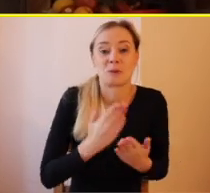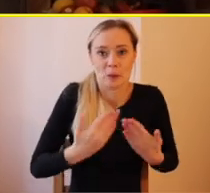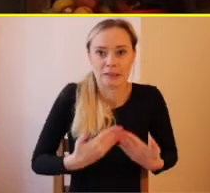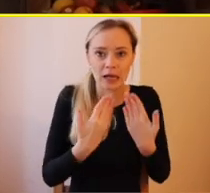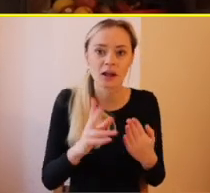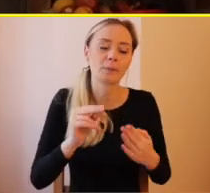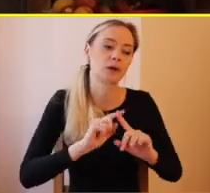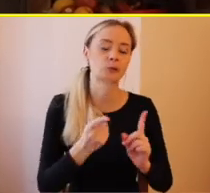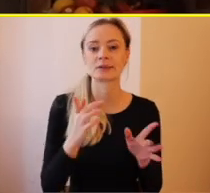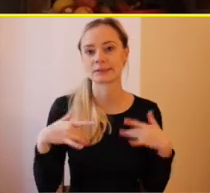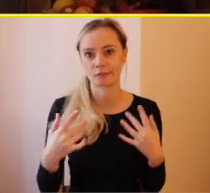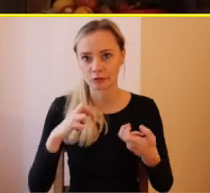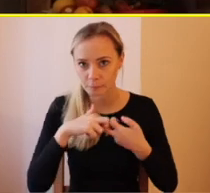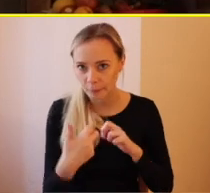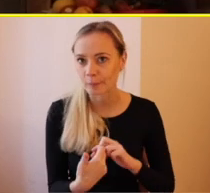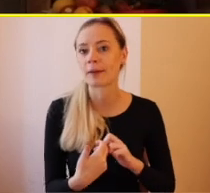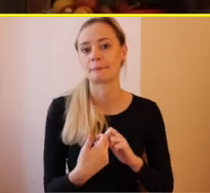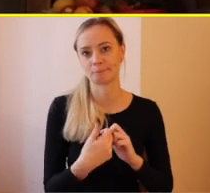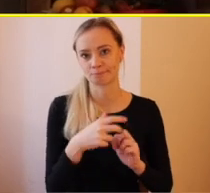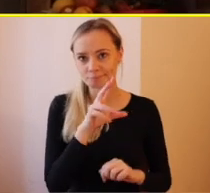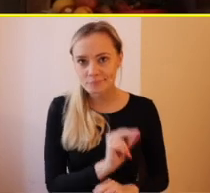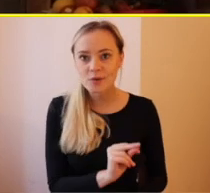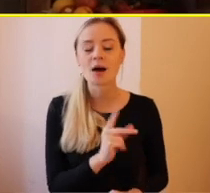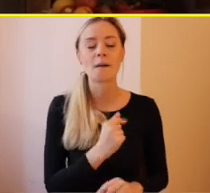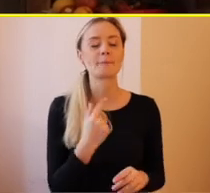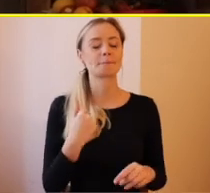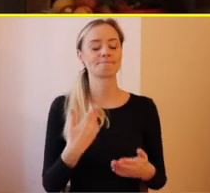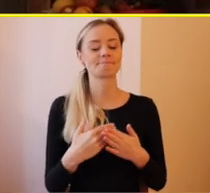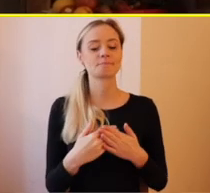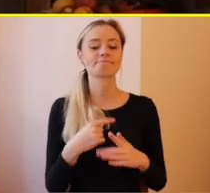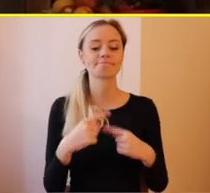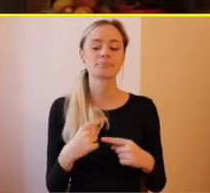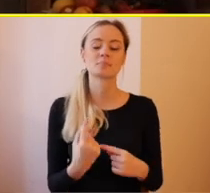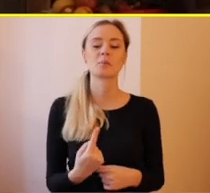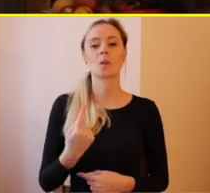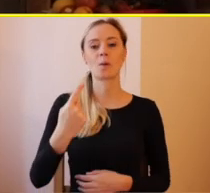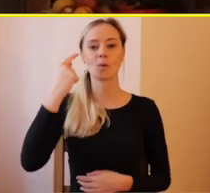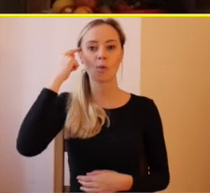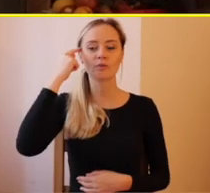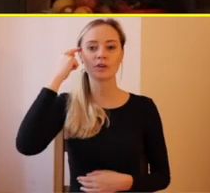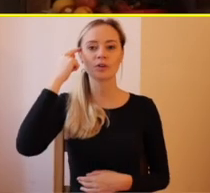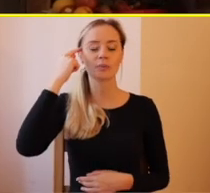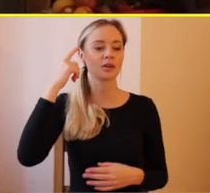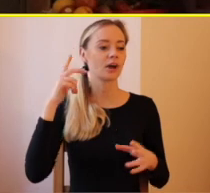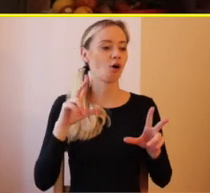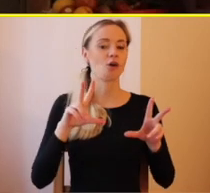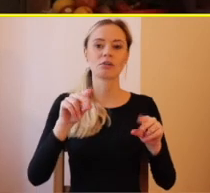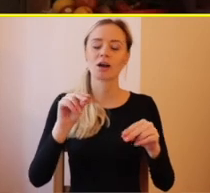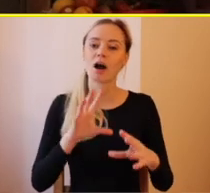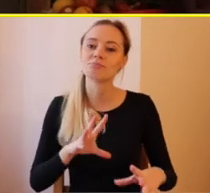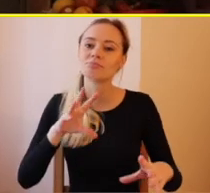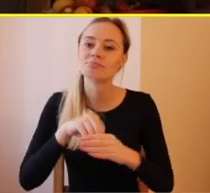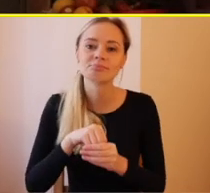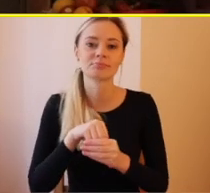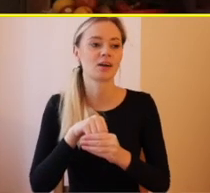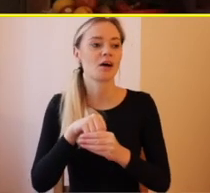syn a že má rôzne zdravotné problémy, tak som si uvedomila, kde patrím